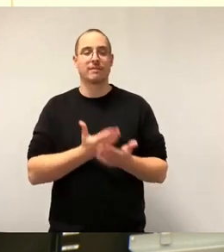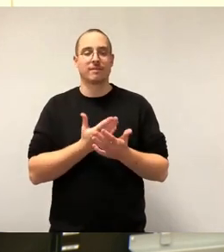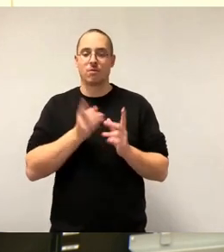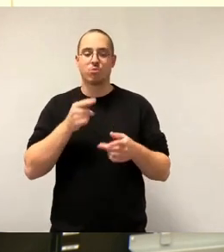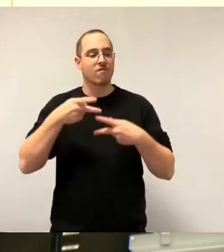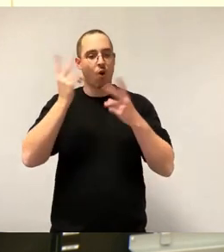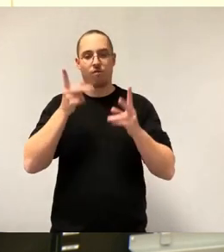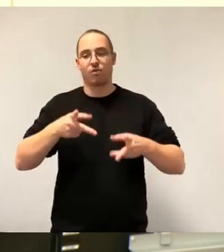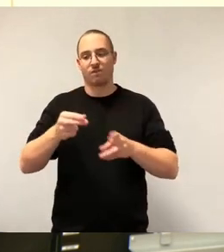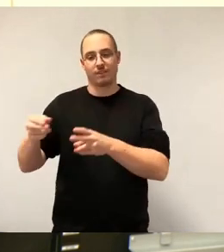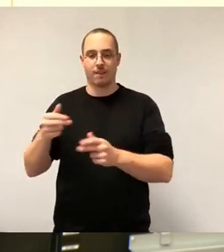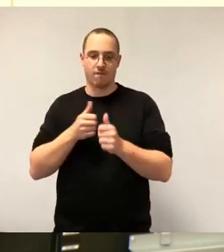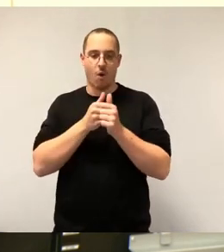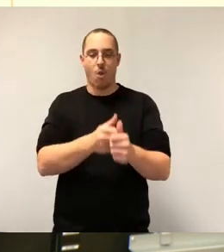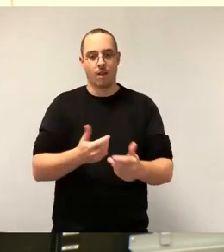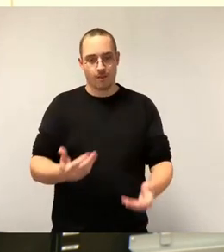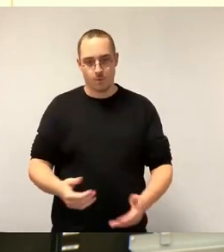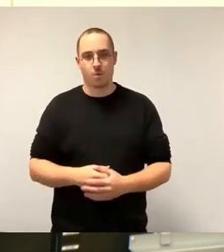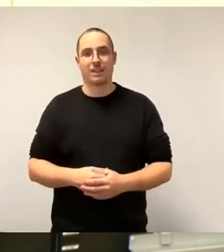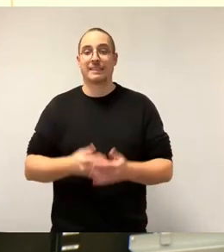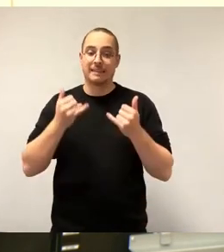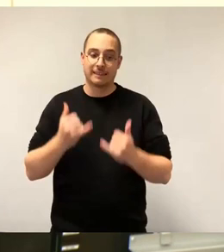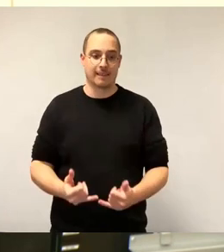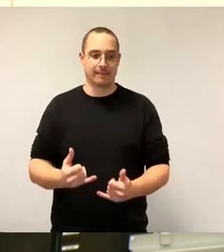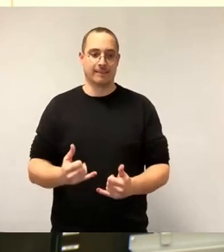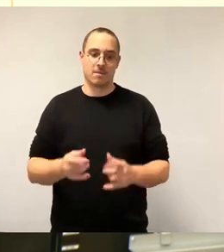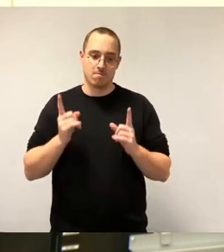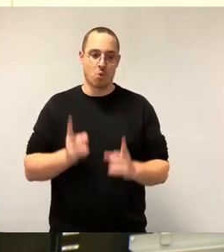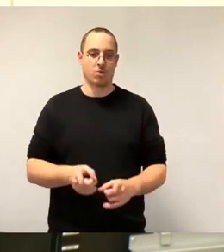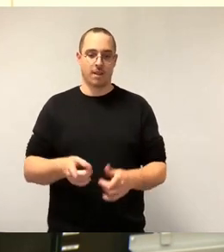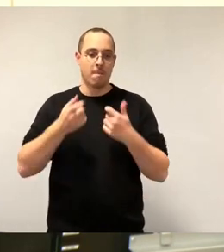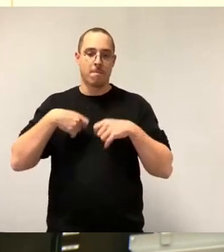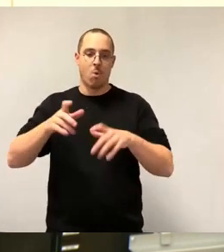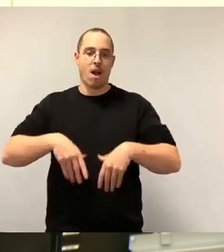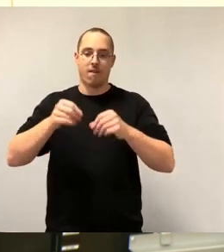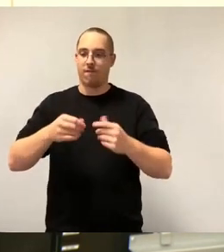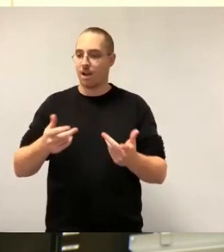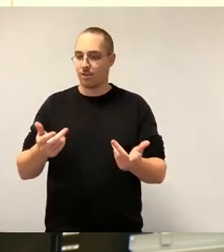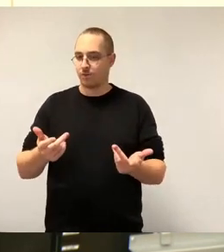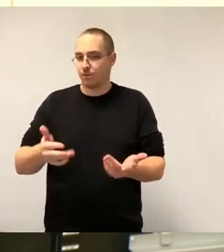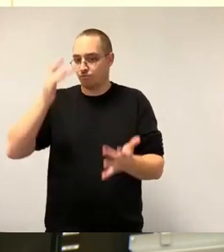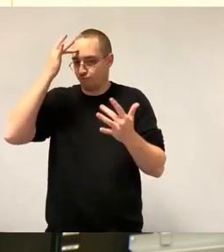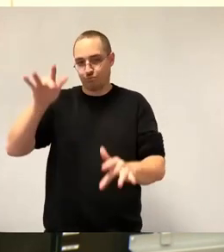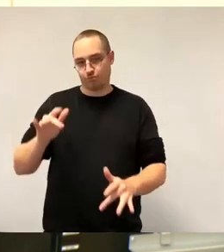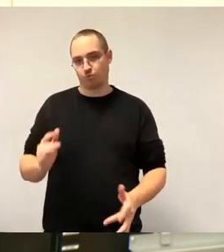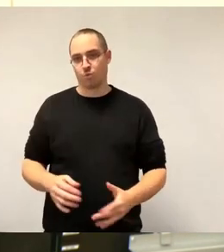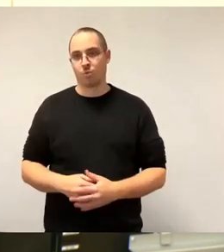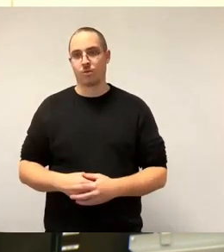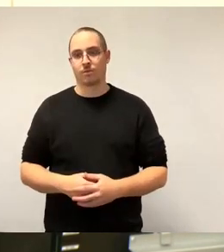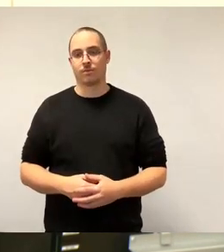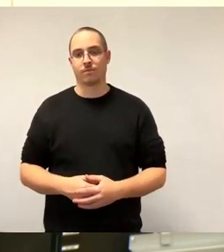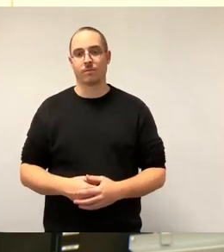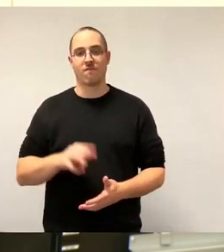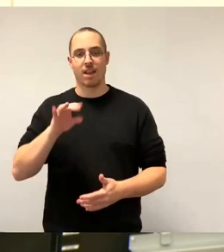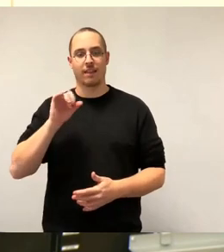für die Baumaßnahmen jetzt selbst unverzüglich der Baubeginn erklärt werden. Der Nachweis an die KfW ist bis